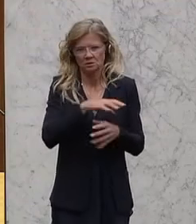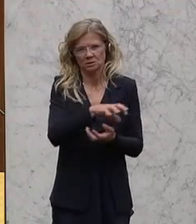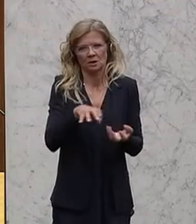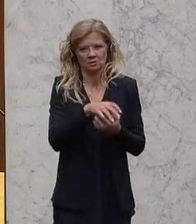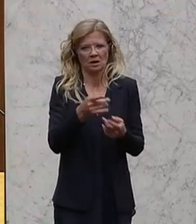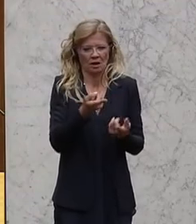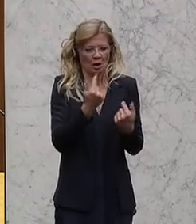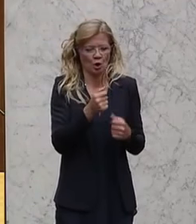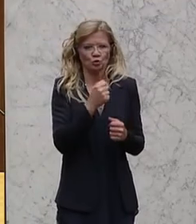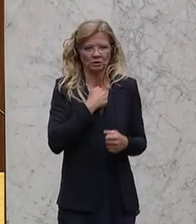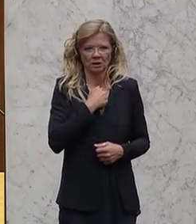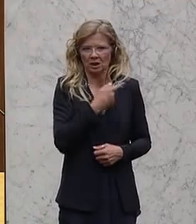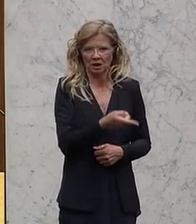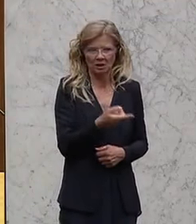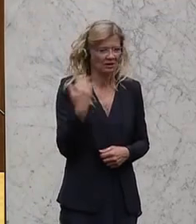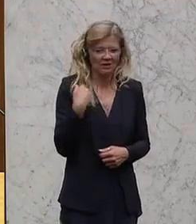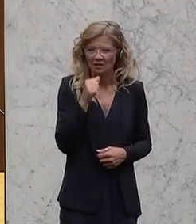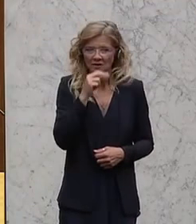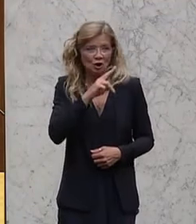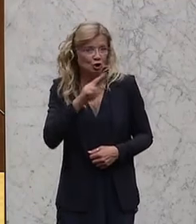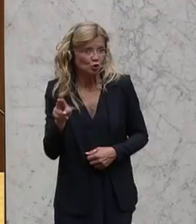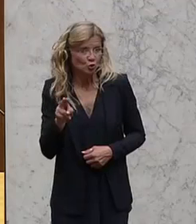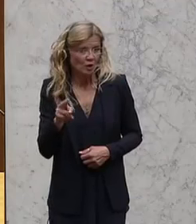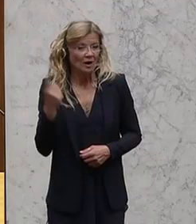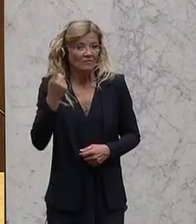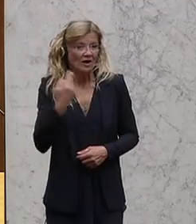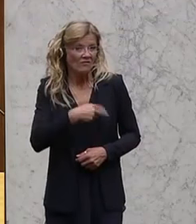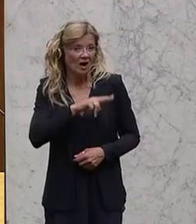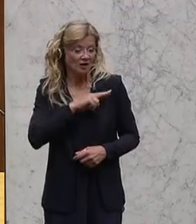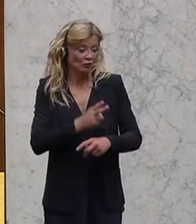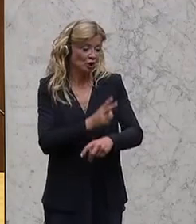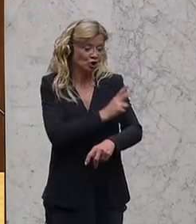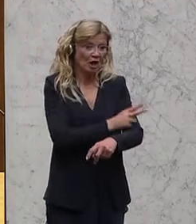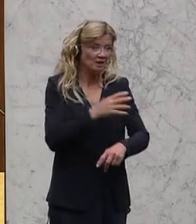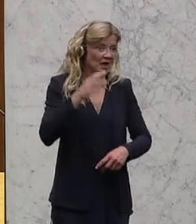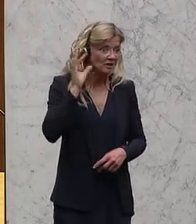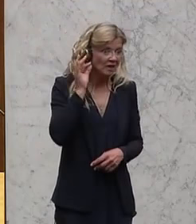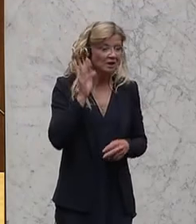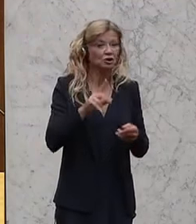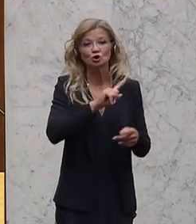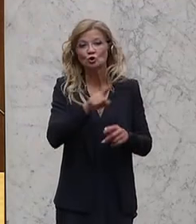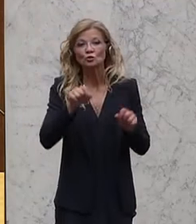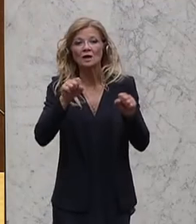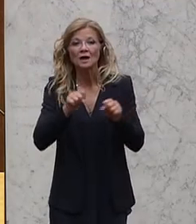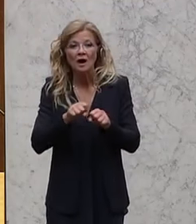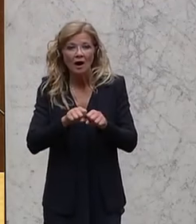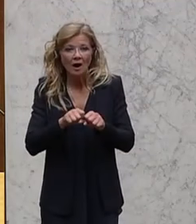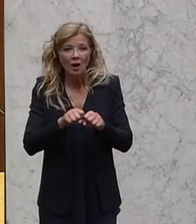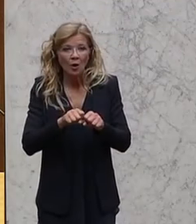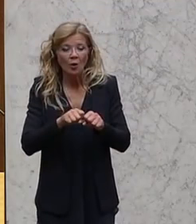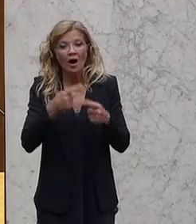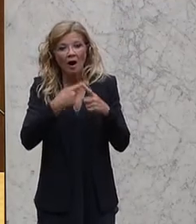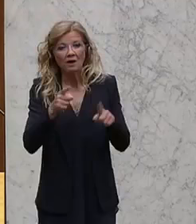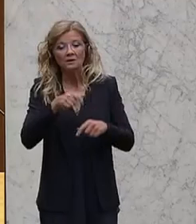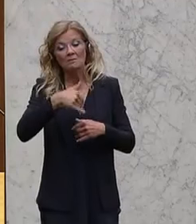der ist ja nicht nur von der zuständigen Staatsanwältin, sondern er ist ja auch von mehreren